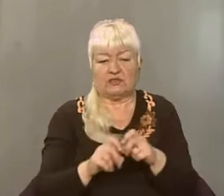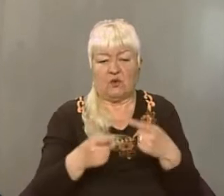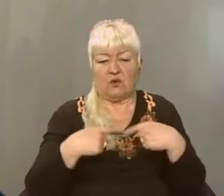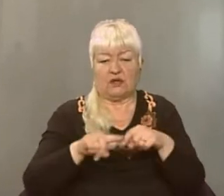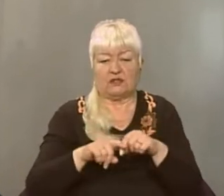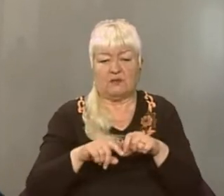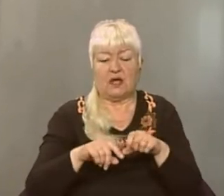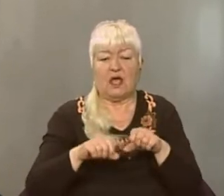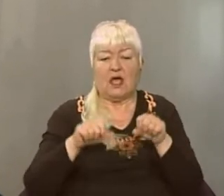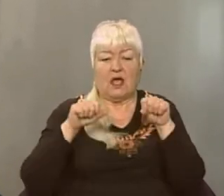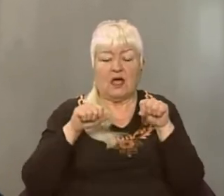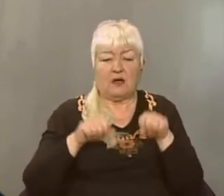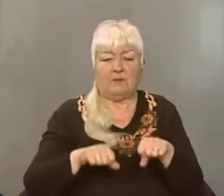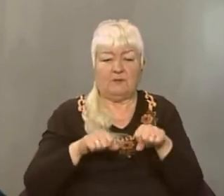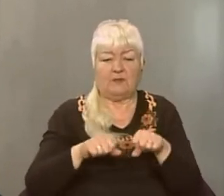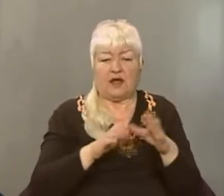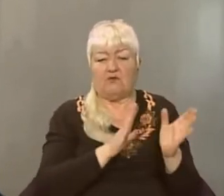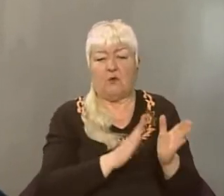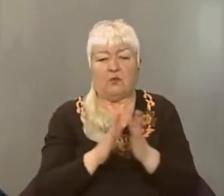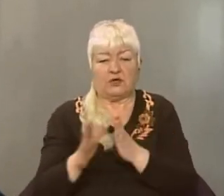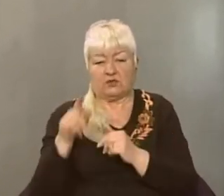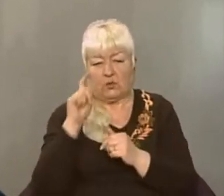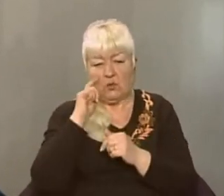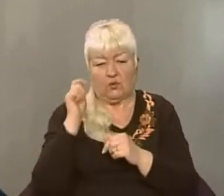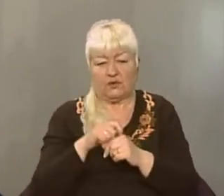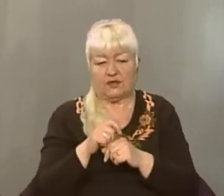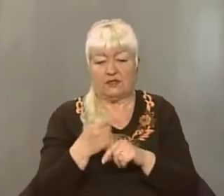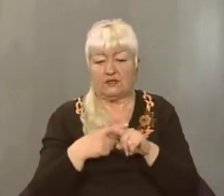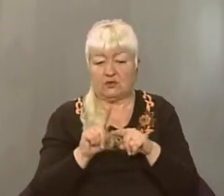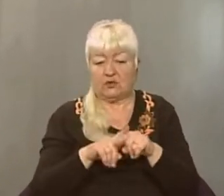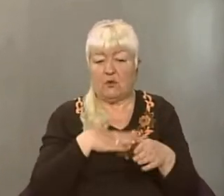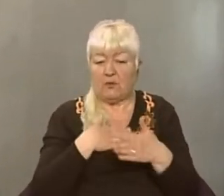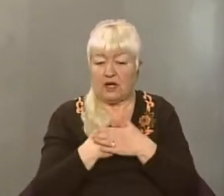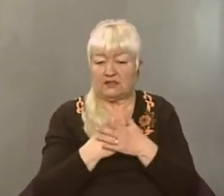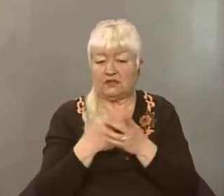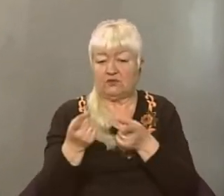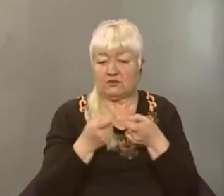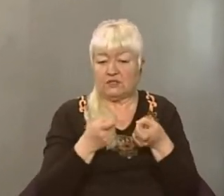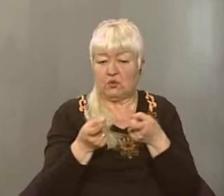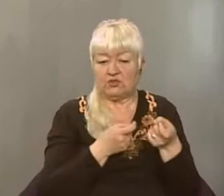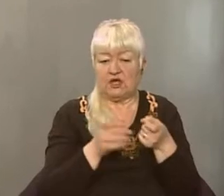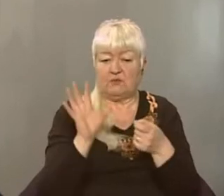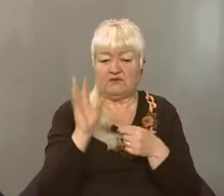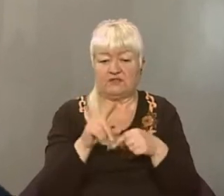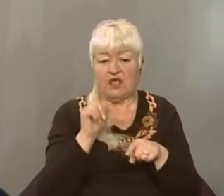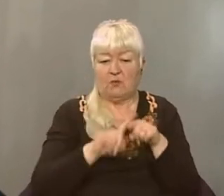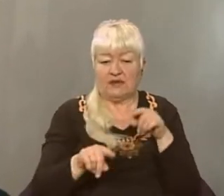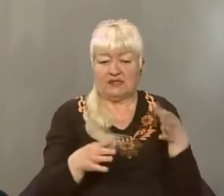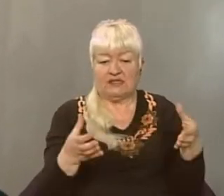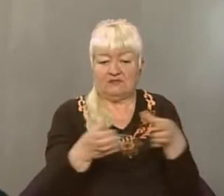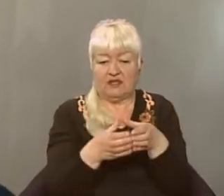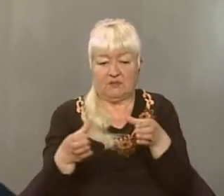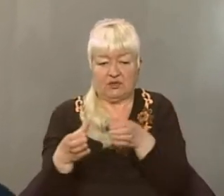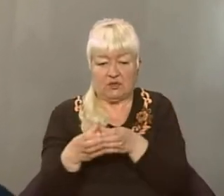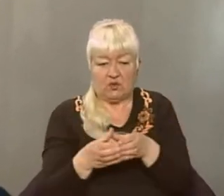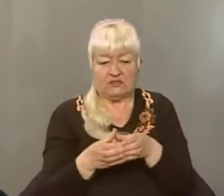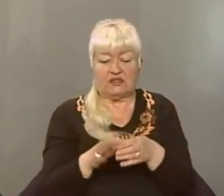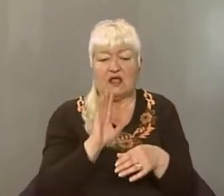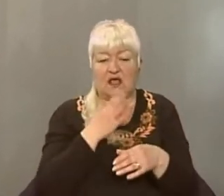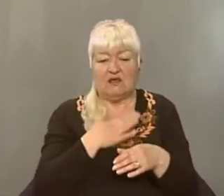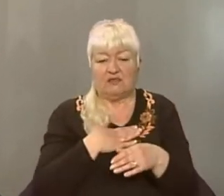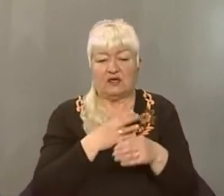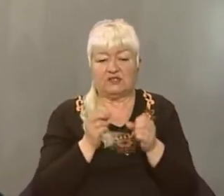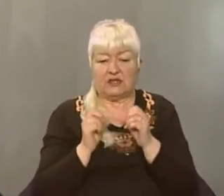правопорядку в Україні. І саме тому ми активно залучаємо всі оперативні підрозділи, наш